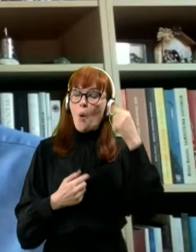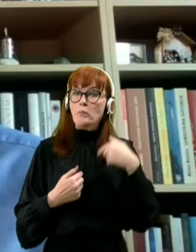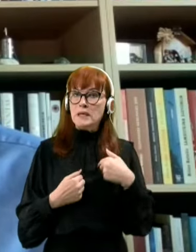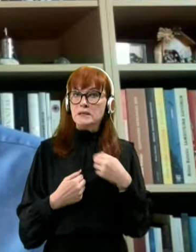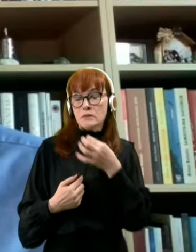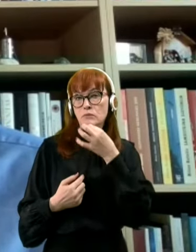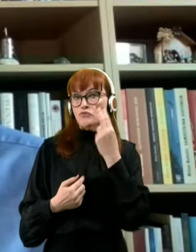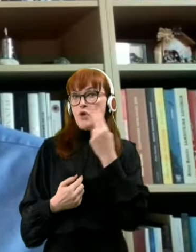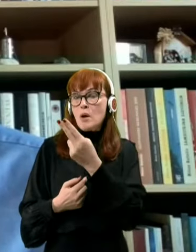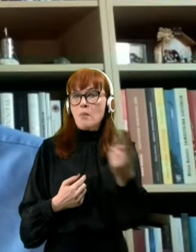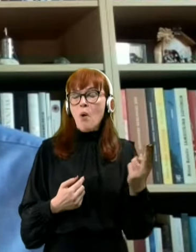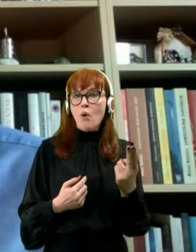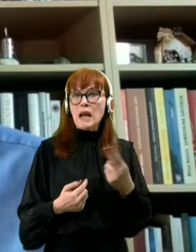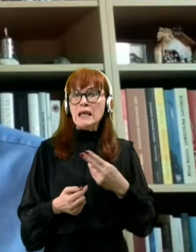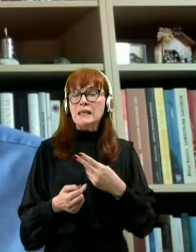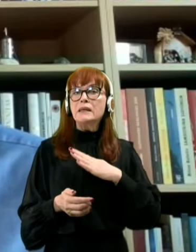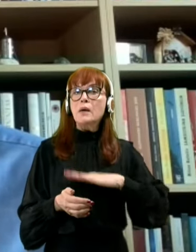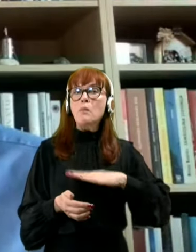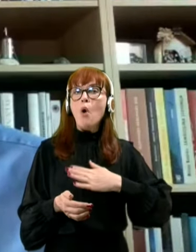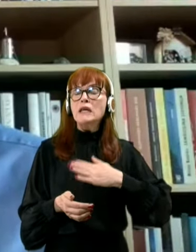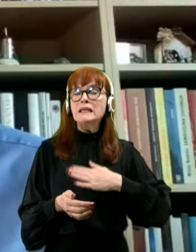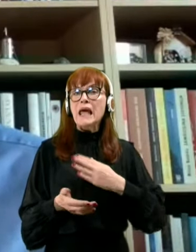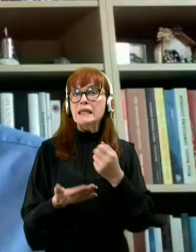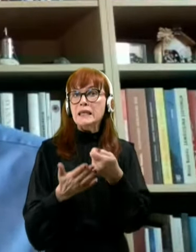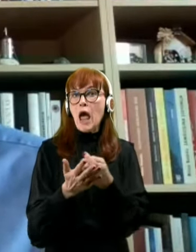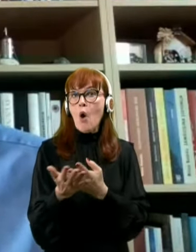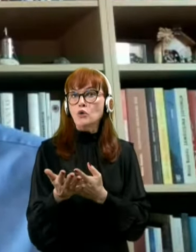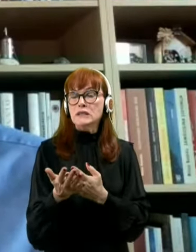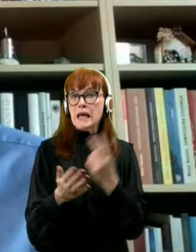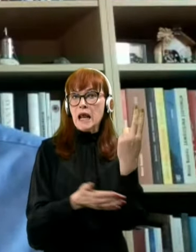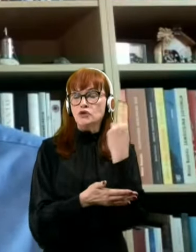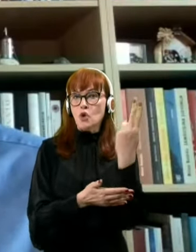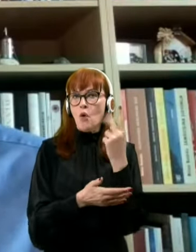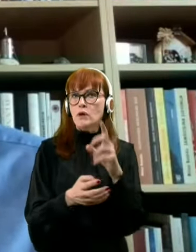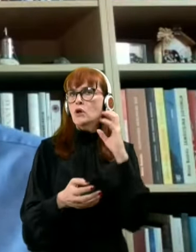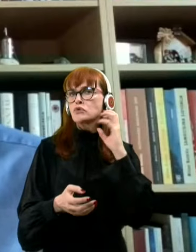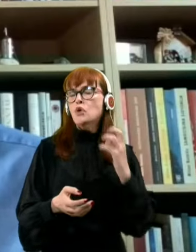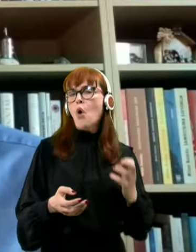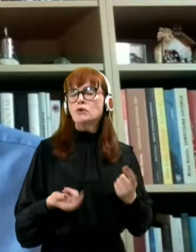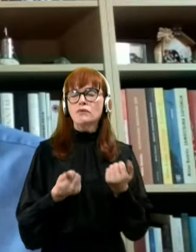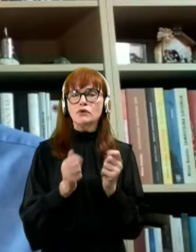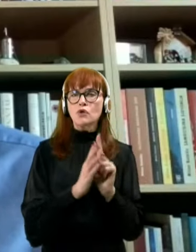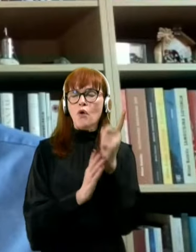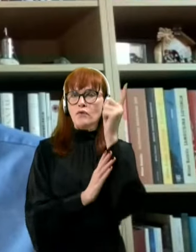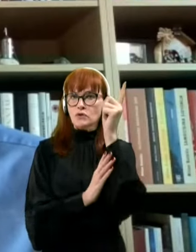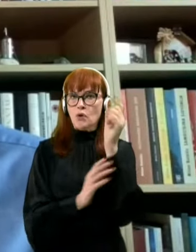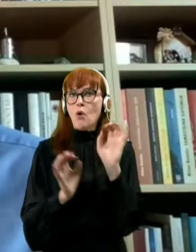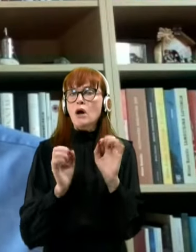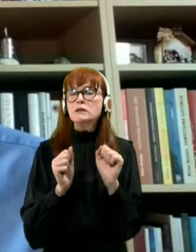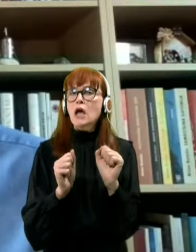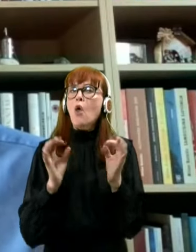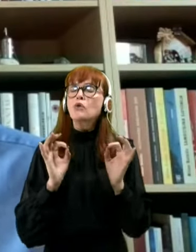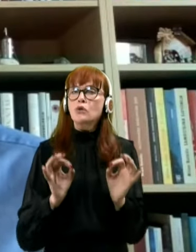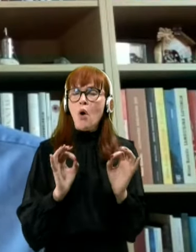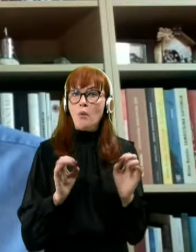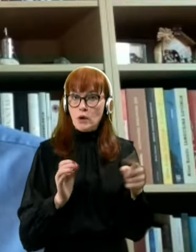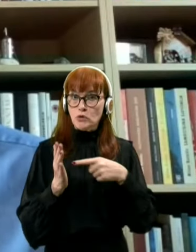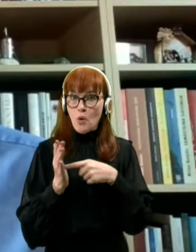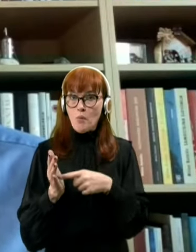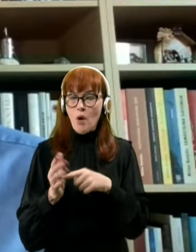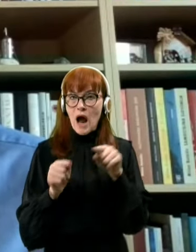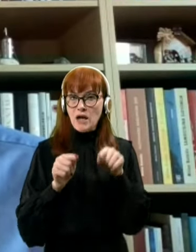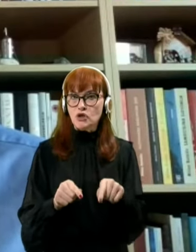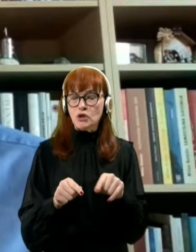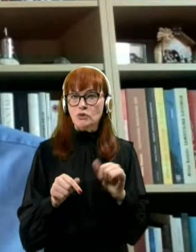Če pogledate bonitetne ocene Slovenije, so te zgodovinsko visoke, zelo dobre, kar kaže na to,